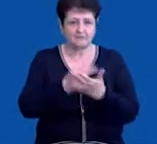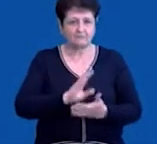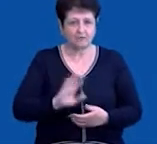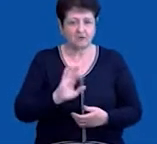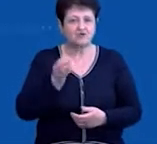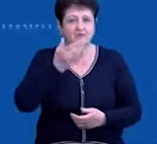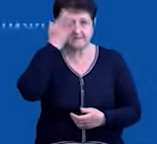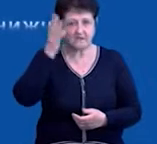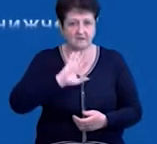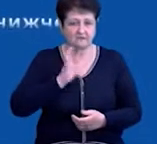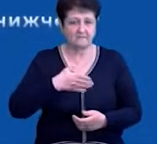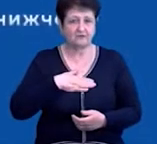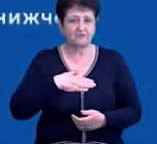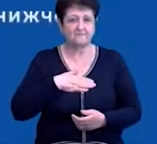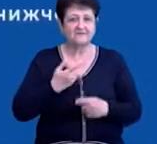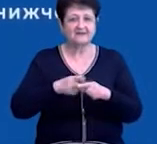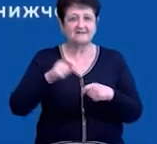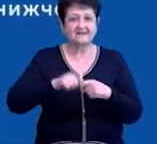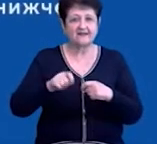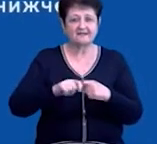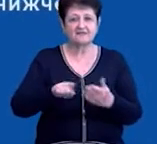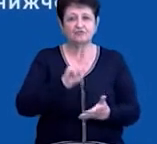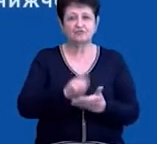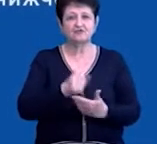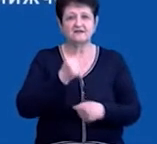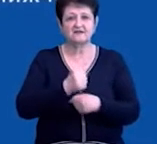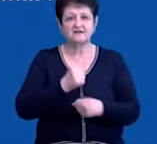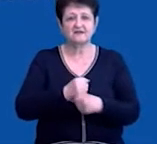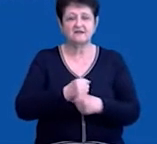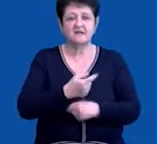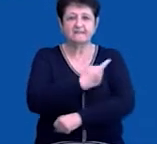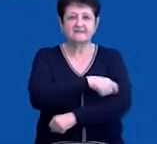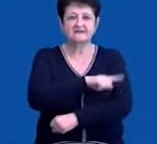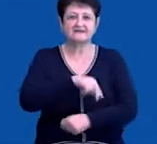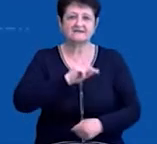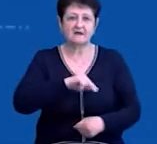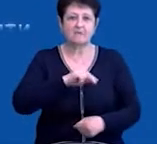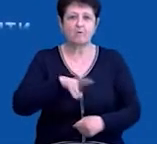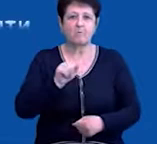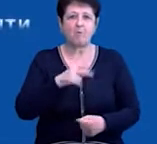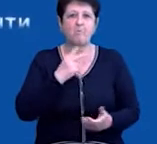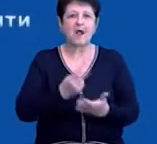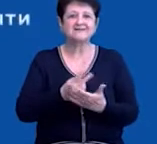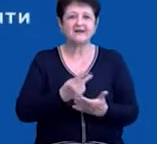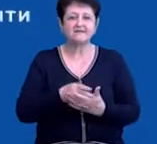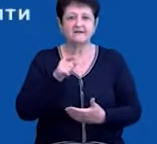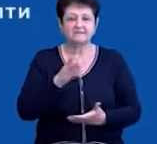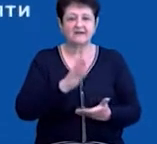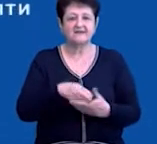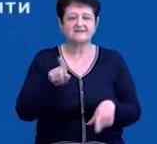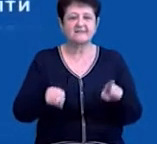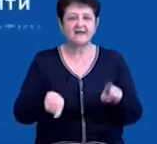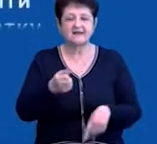мнення, цітотесты должны все ровно зробити медичні роботники по показанню. Діло в тому, що там є нескільки